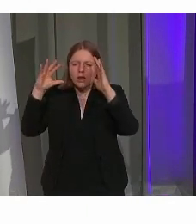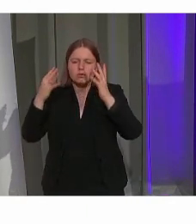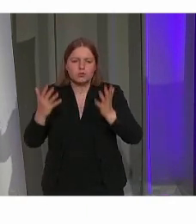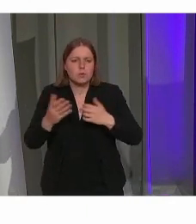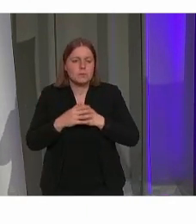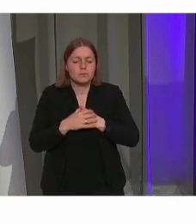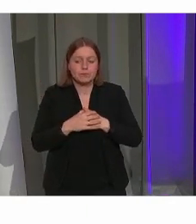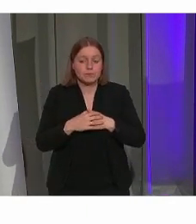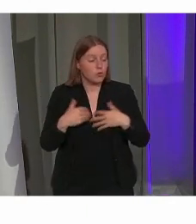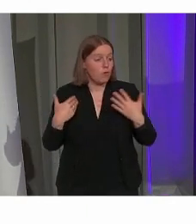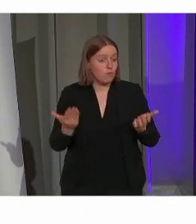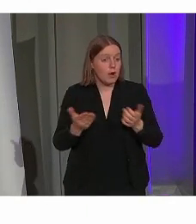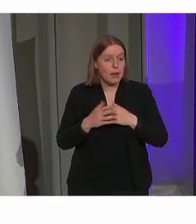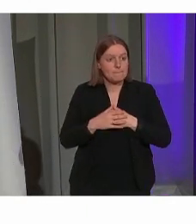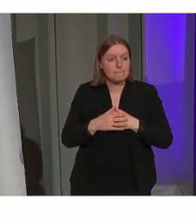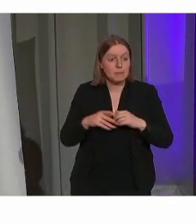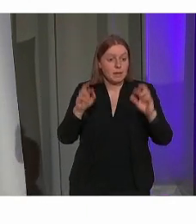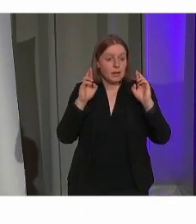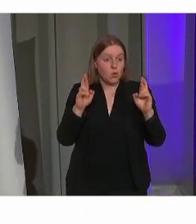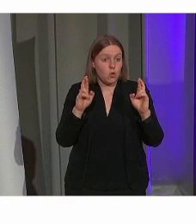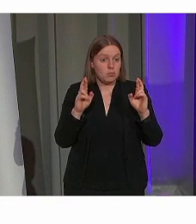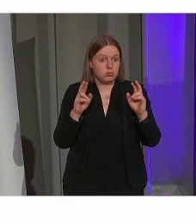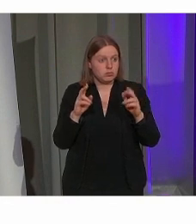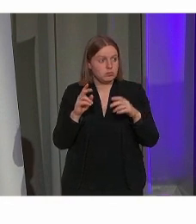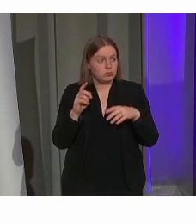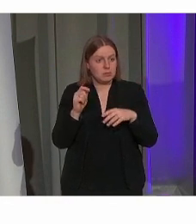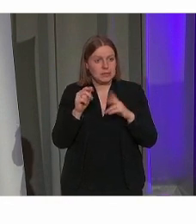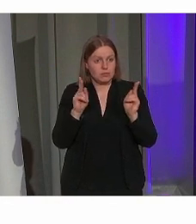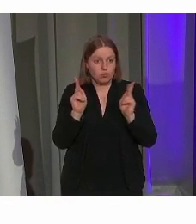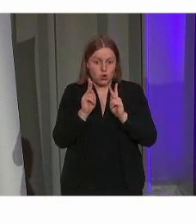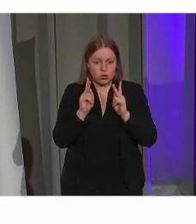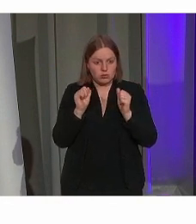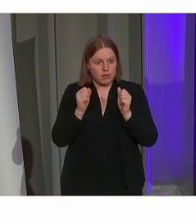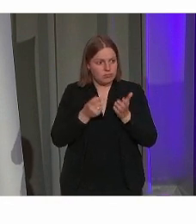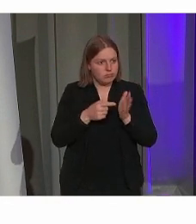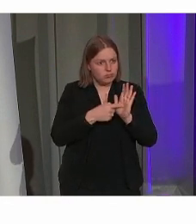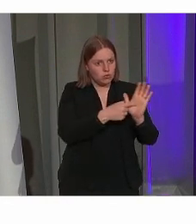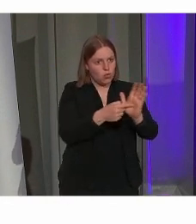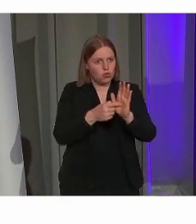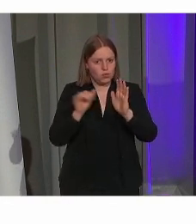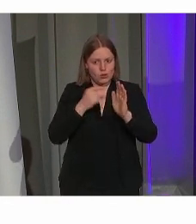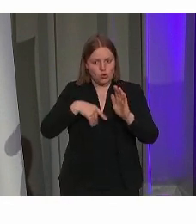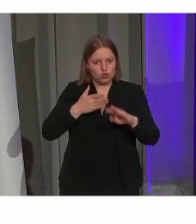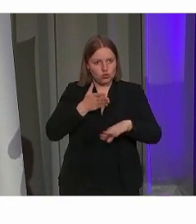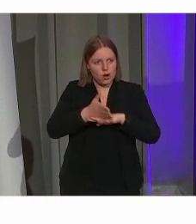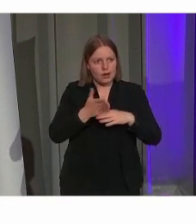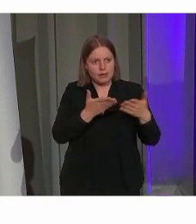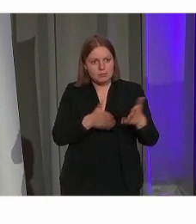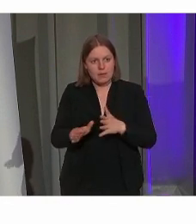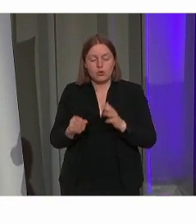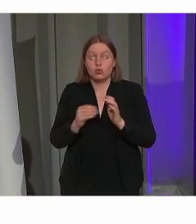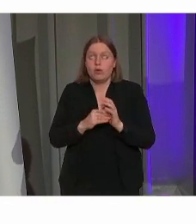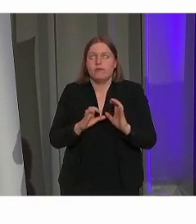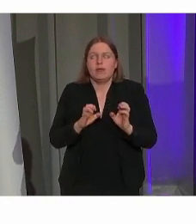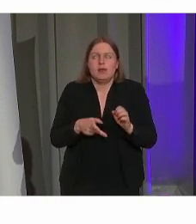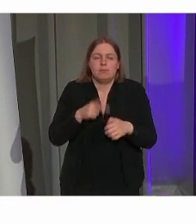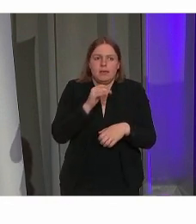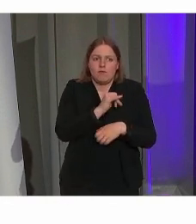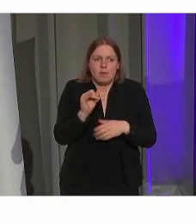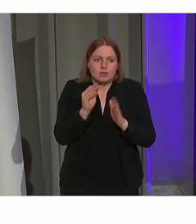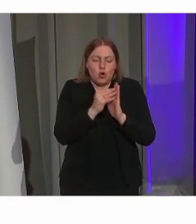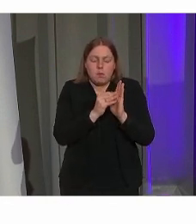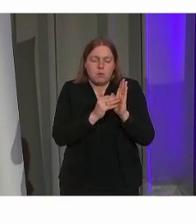Voilà. Dit was hopelijk een beetje een inkijk in ons toegankelijkheidsplan. Er staat nog heel wat meer in,